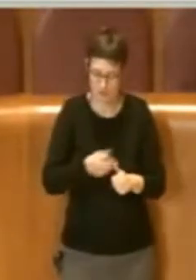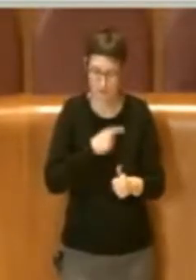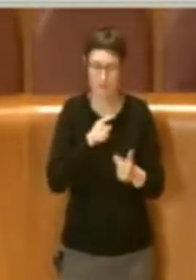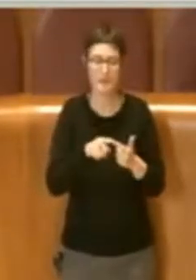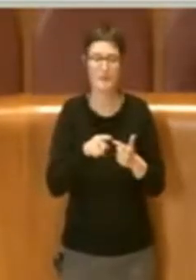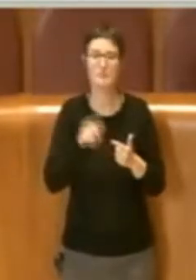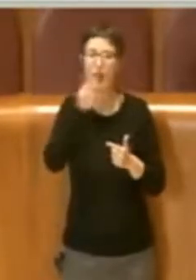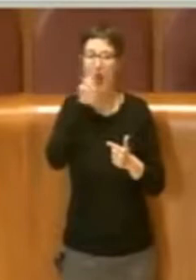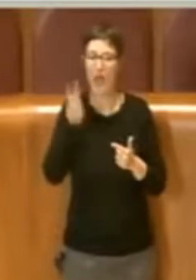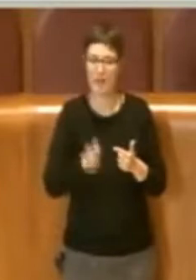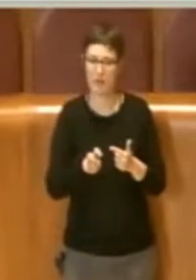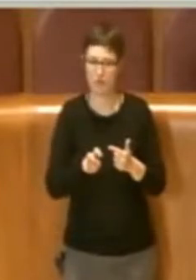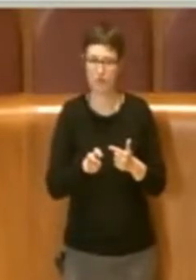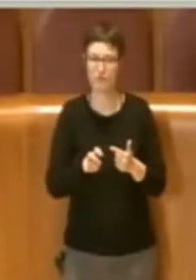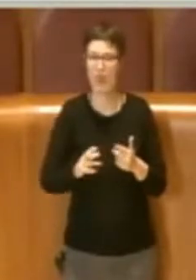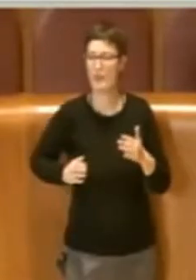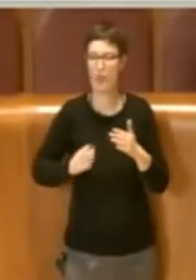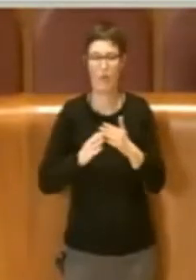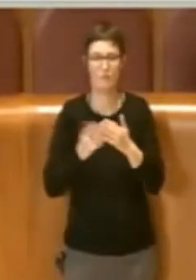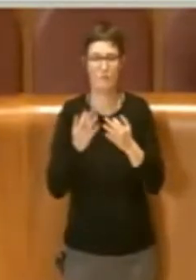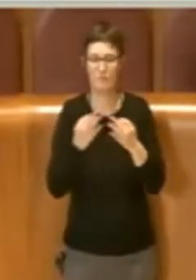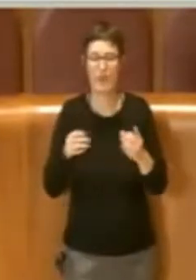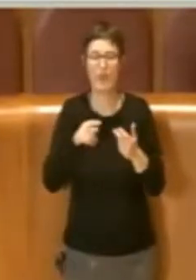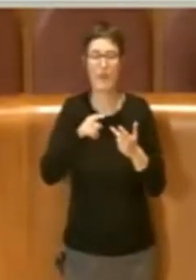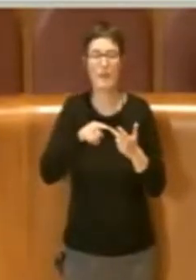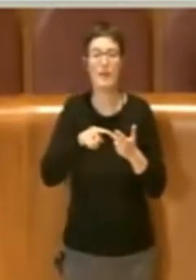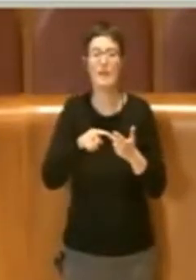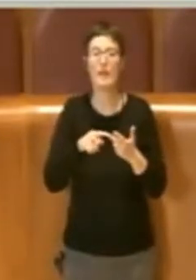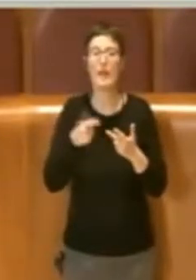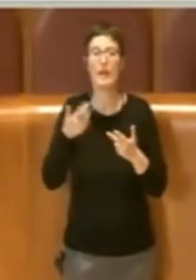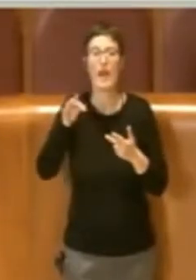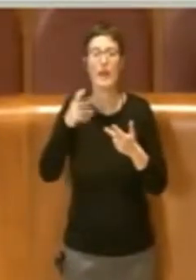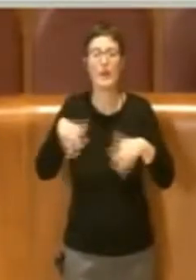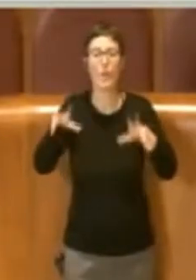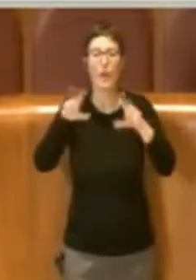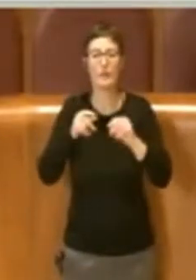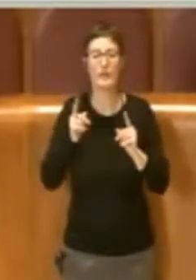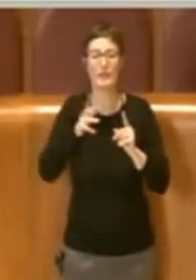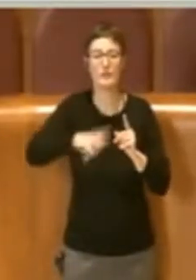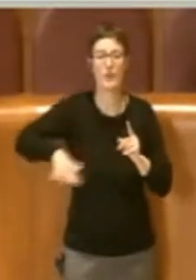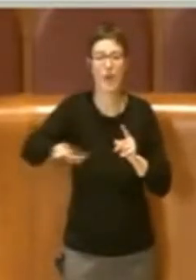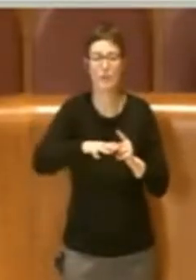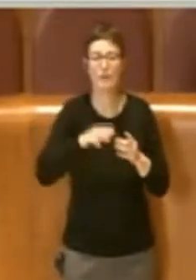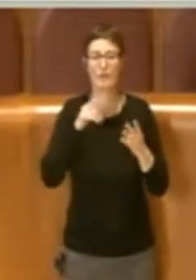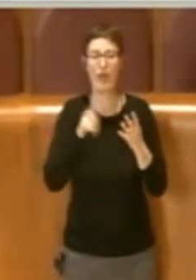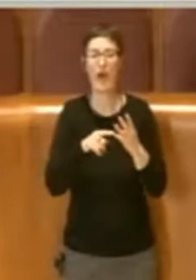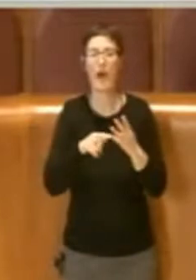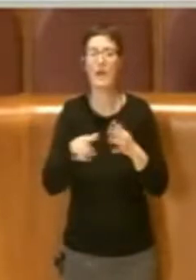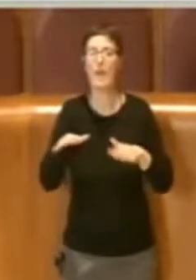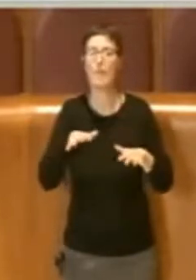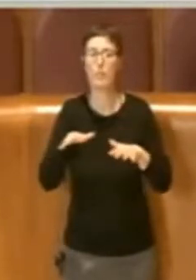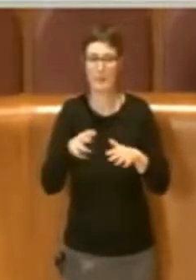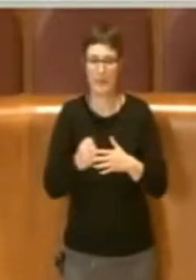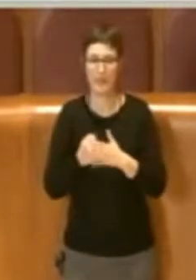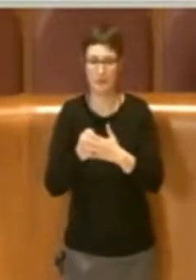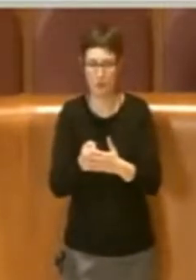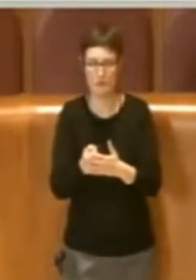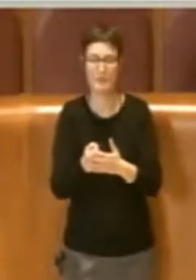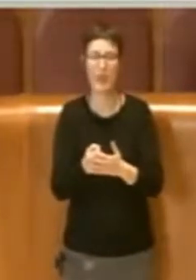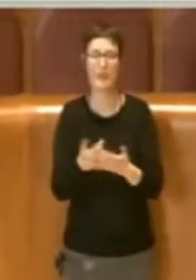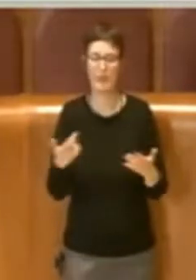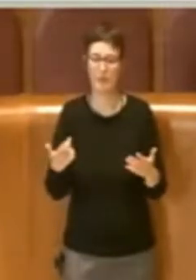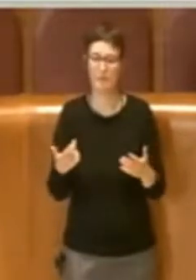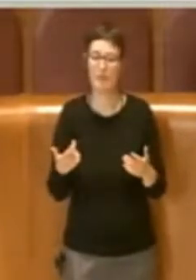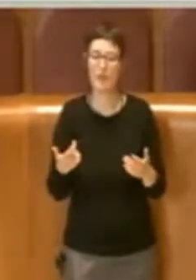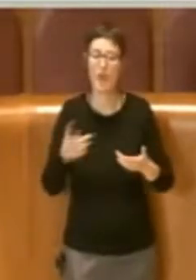energetico, riqualificazione ambientale, mobilità sostenibile, messa in collegamento